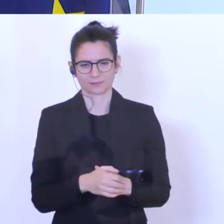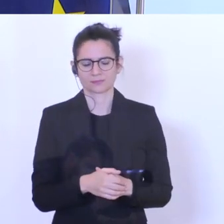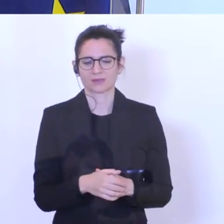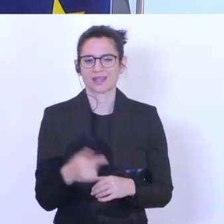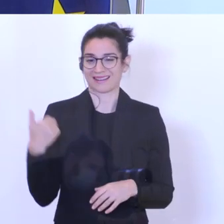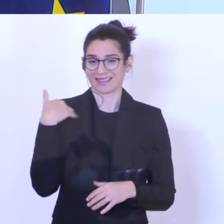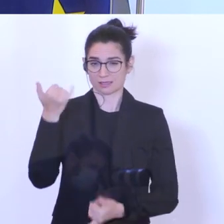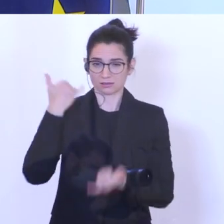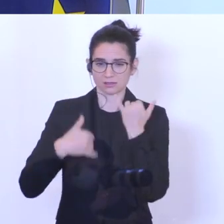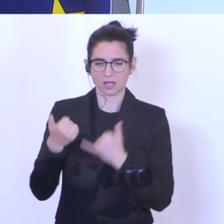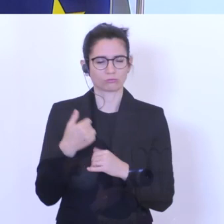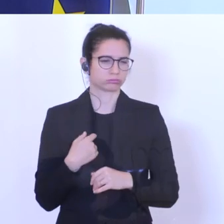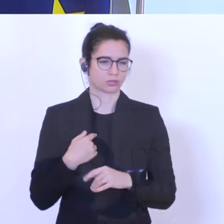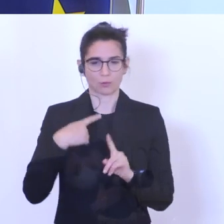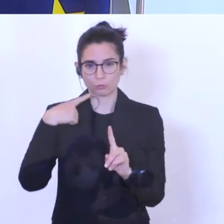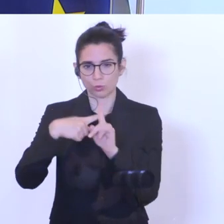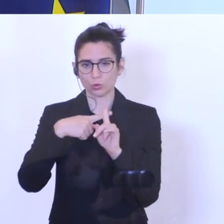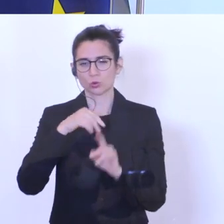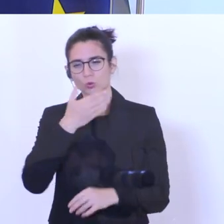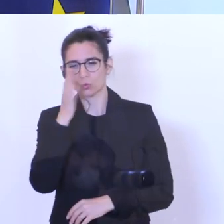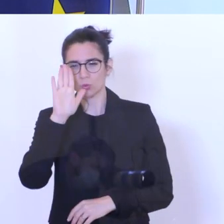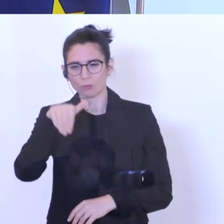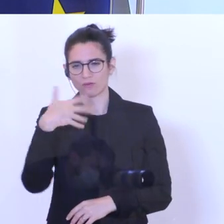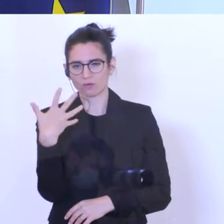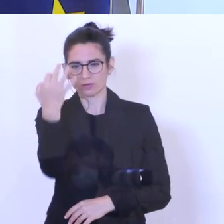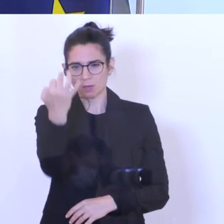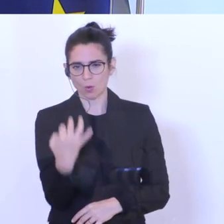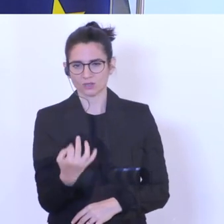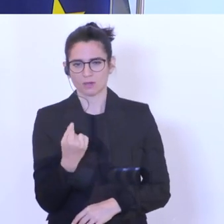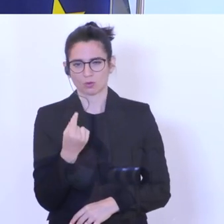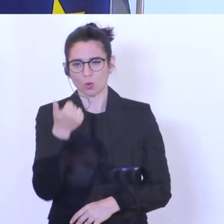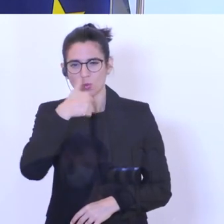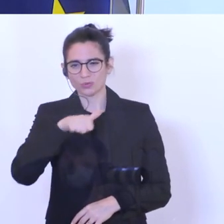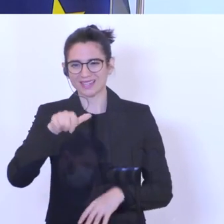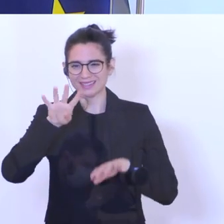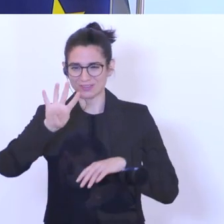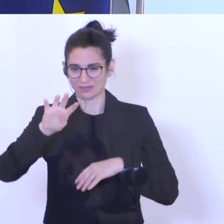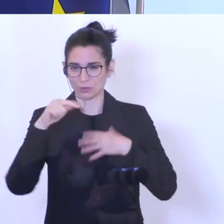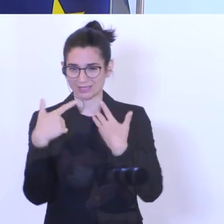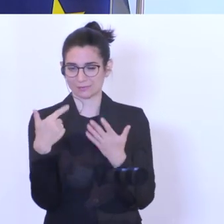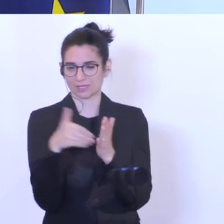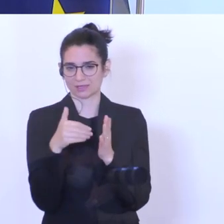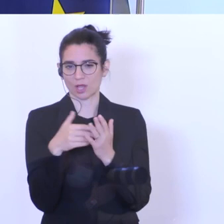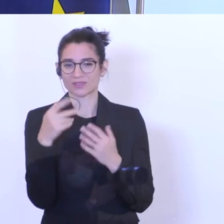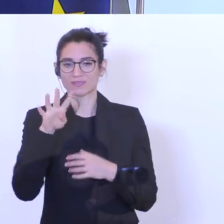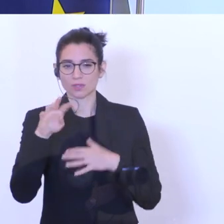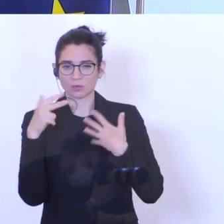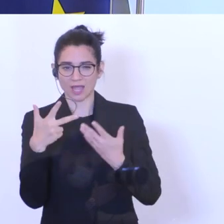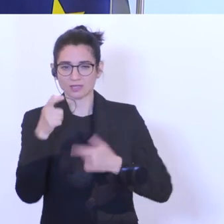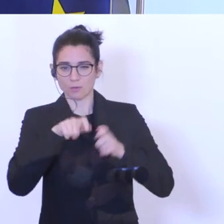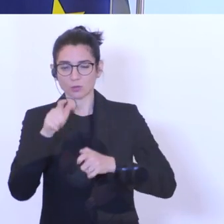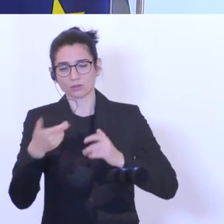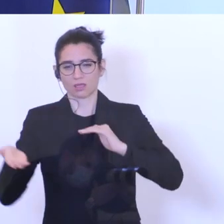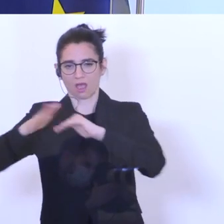zum Vorjahr sind es allerdings plus über 50 Prozent, also 174.084 Personen mehr